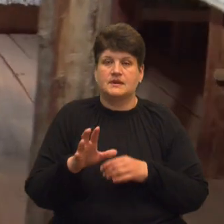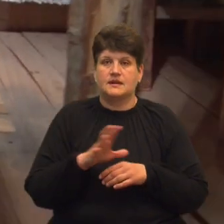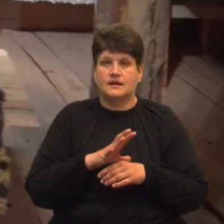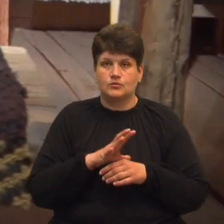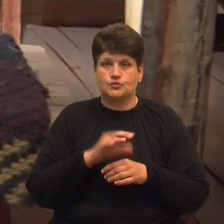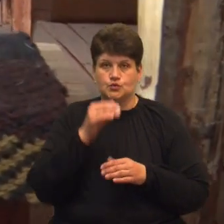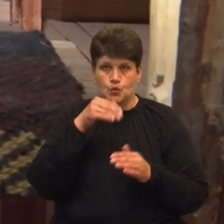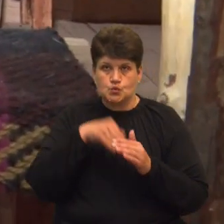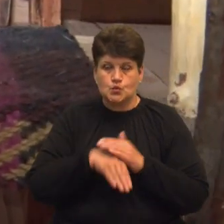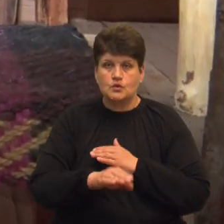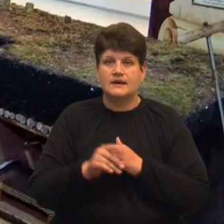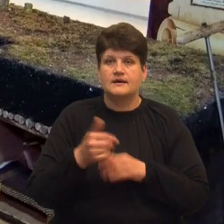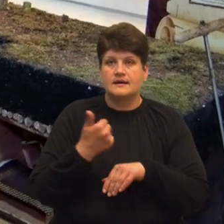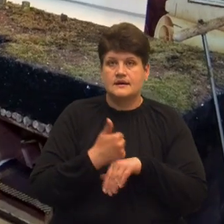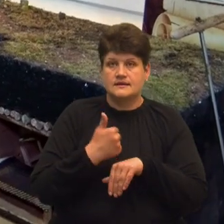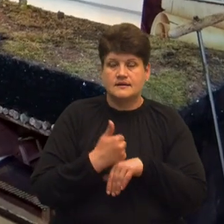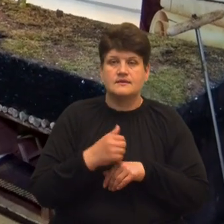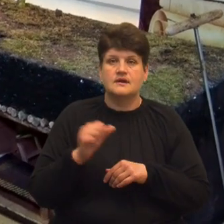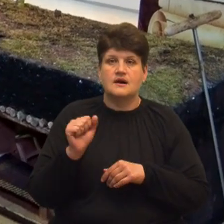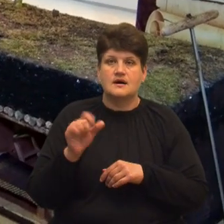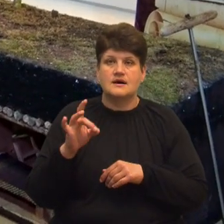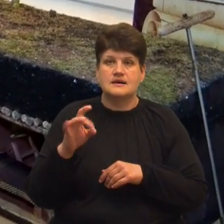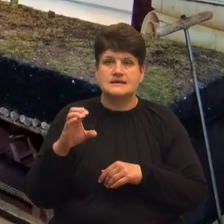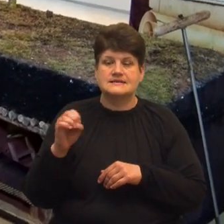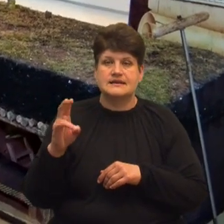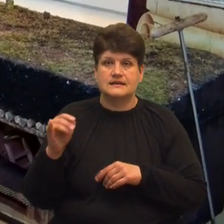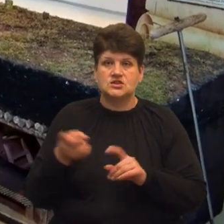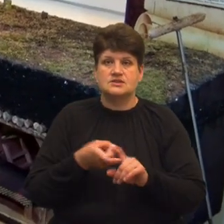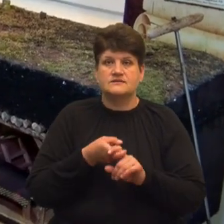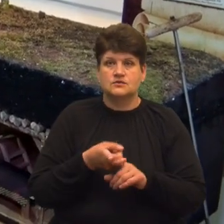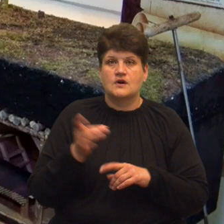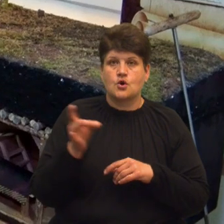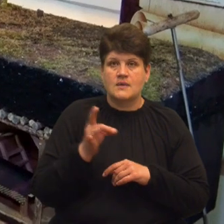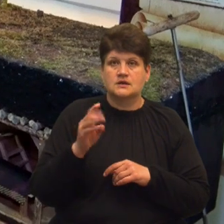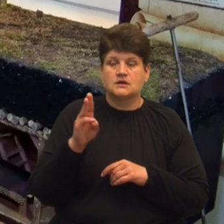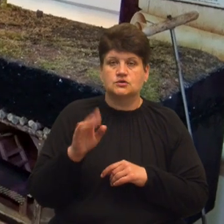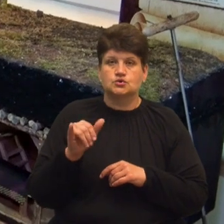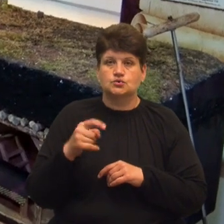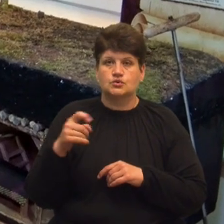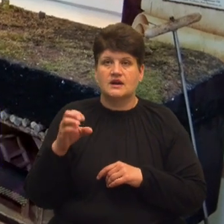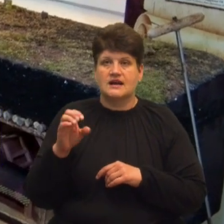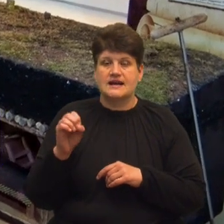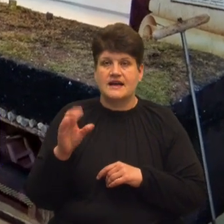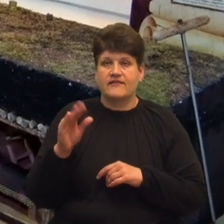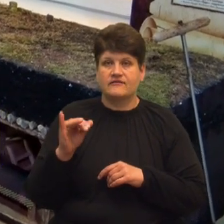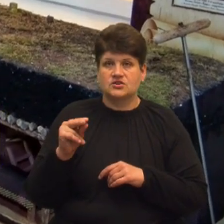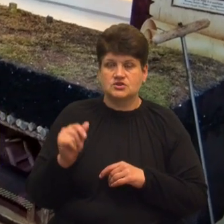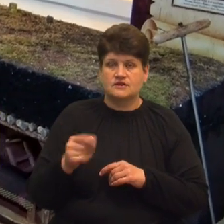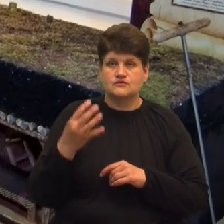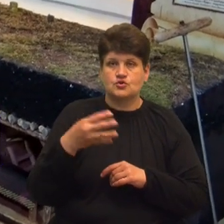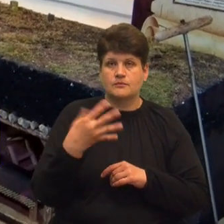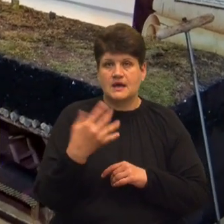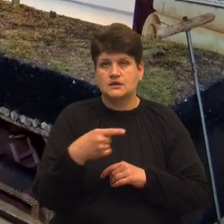безпеки проводу ОУН генерал Микола Арсенич і зв'язкова Романа Шухевича. Збудована була в 45-46 роках.